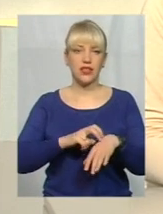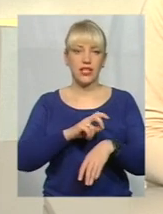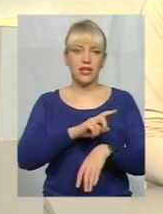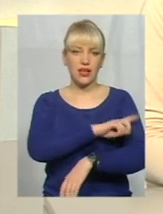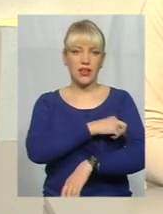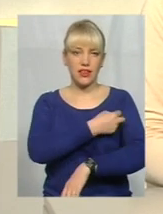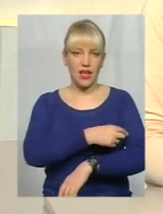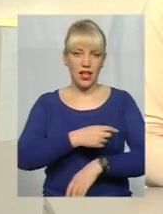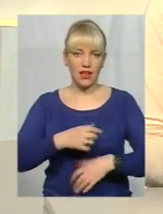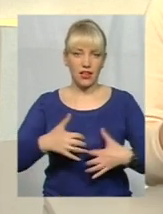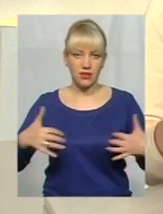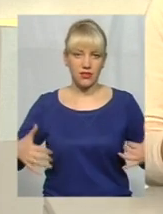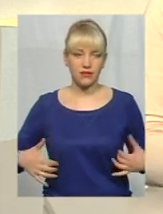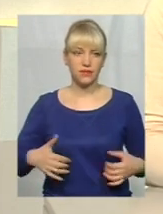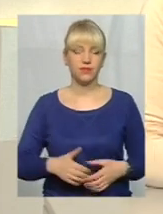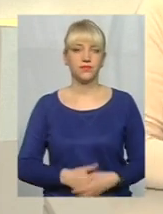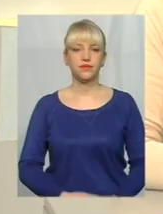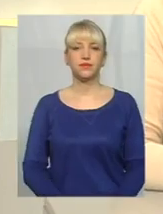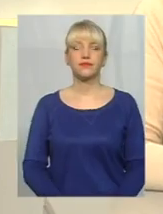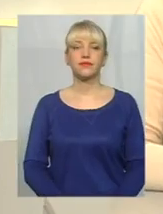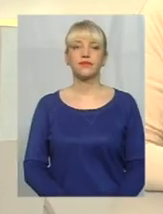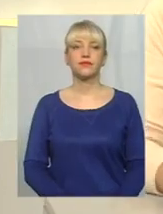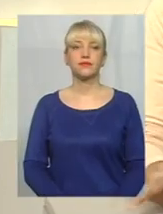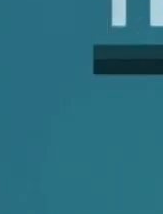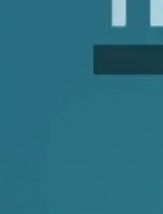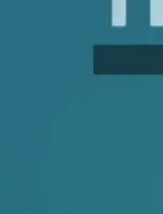ветеринарної медицини Євген Адзира. Далі у коментарі.